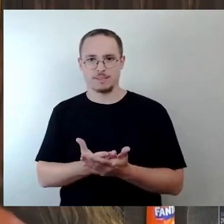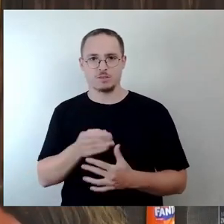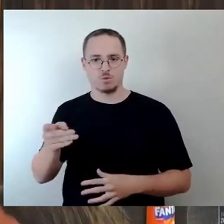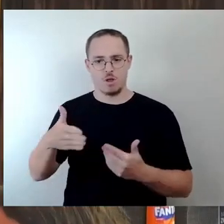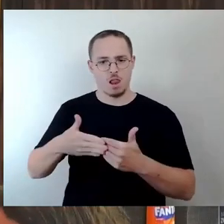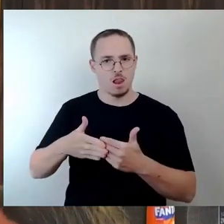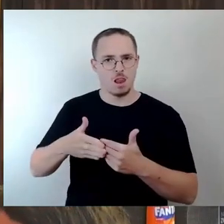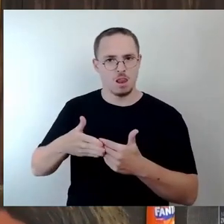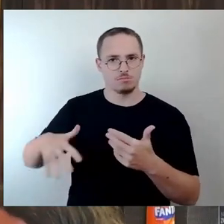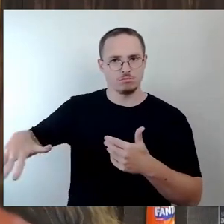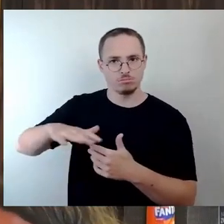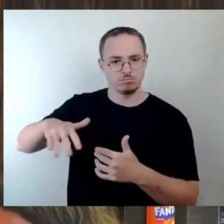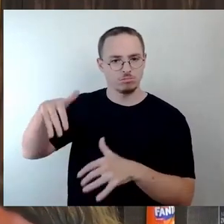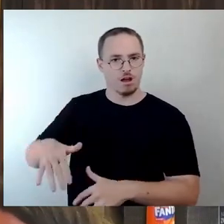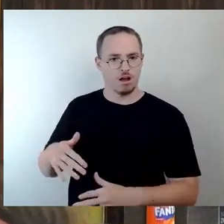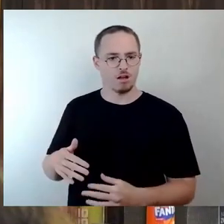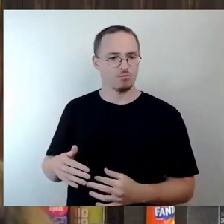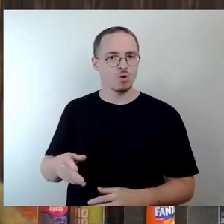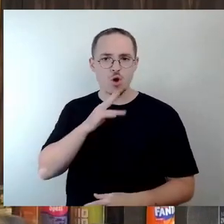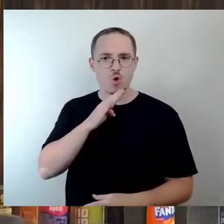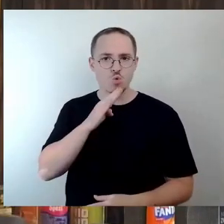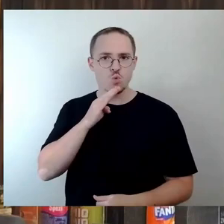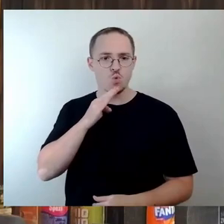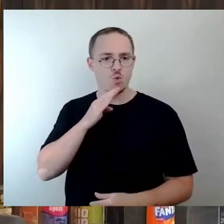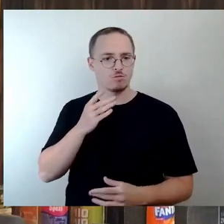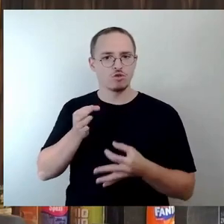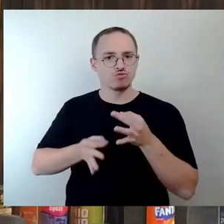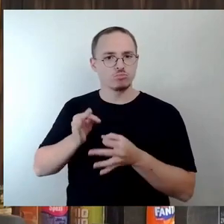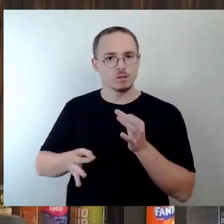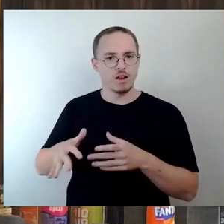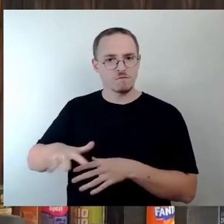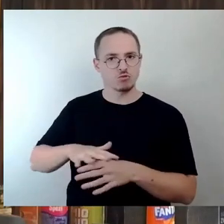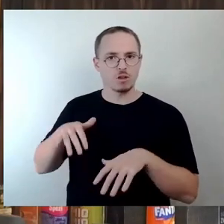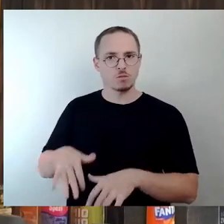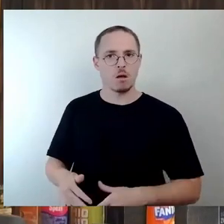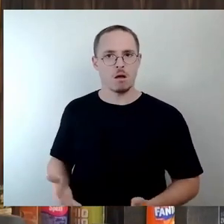ausreichend, oder wird zumindest eingeschätzt, gibt es ausreichend freie und Spielflächen? Und die andere Frage der